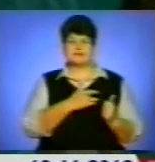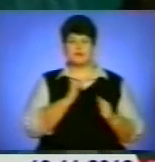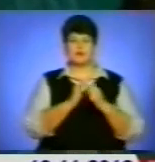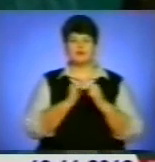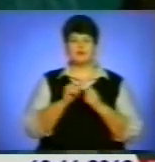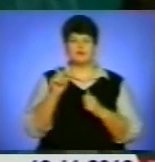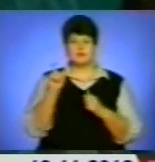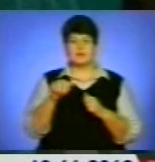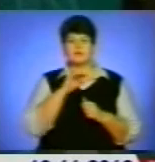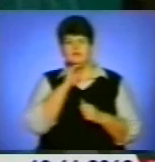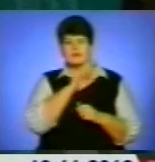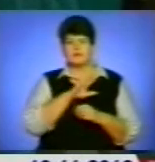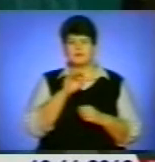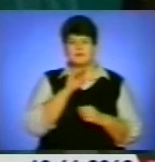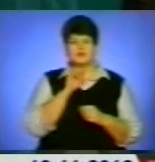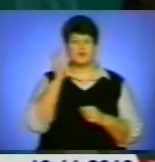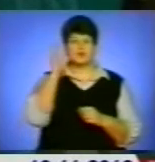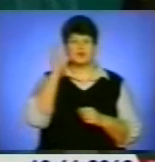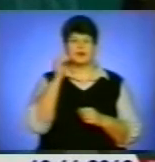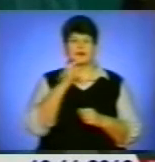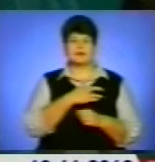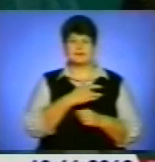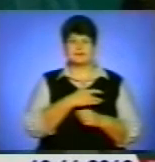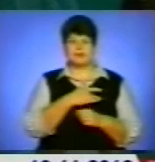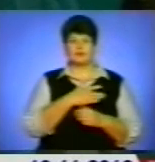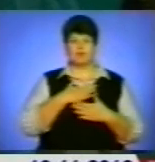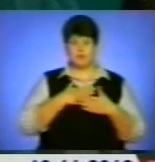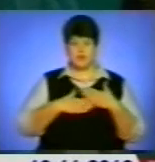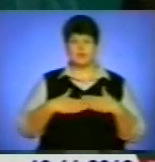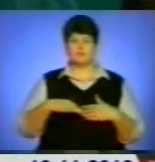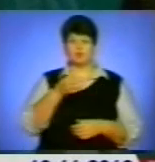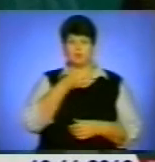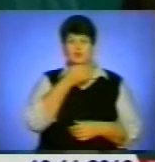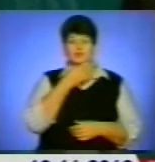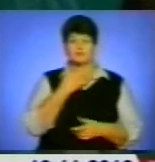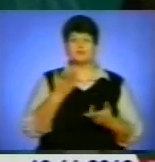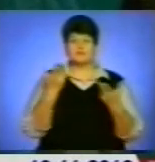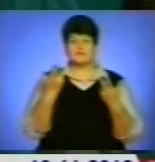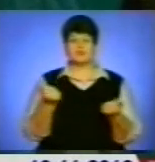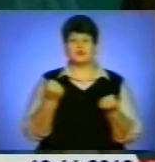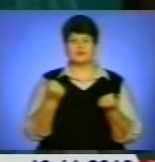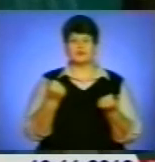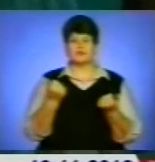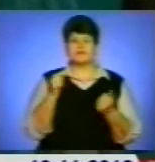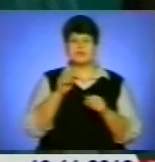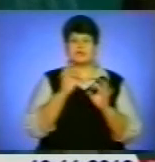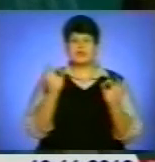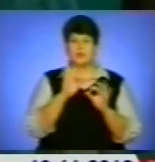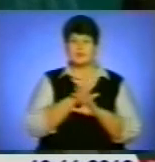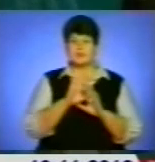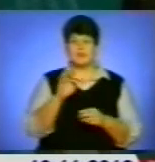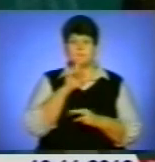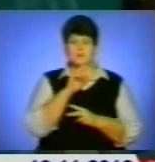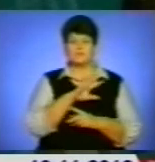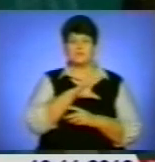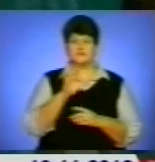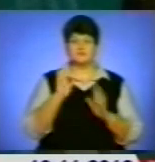професіонал, чи непрофесіонал, він слухає серцем. Якщо йому це приємно, дуже подобається, то, звичайно, що тоді він ніколи не помилюється, і тоді всі